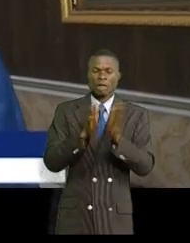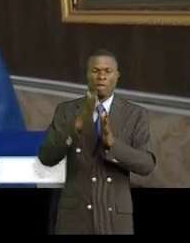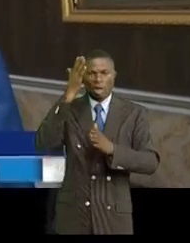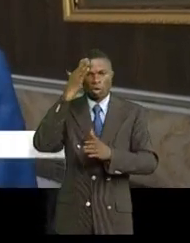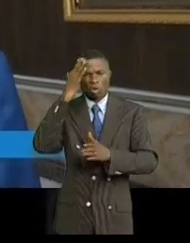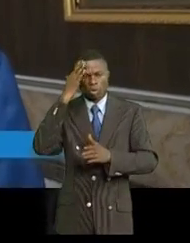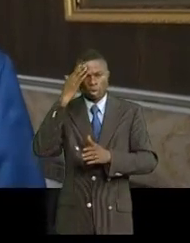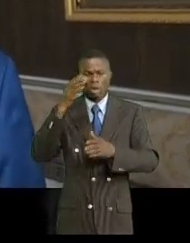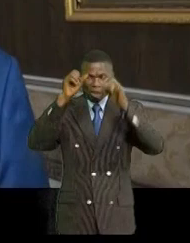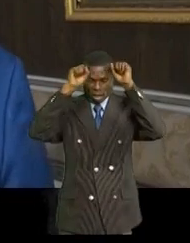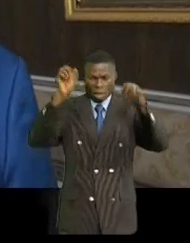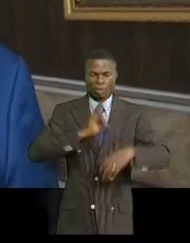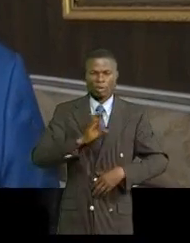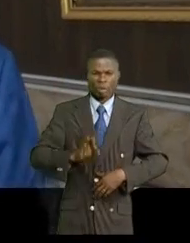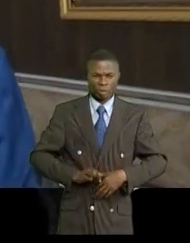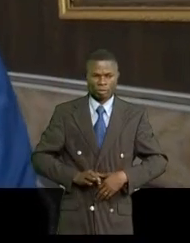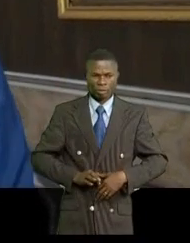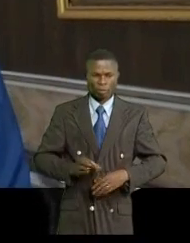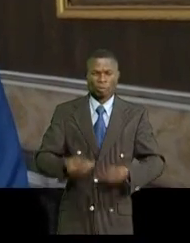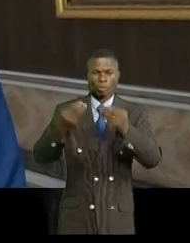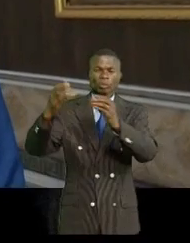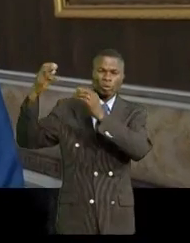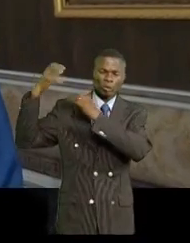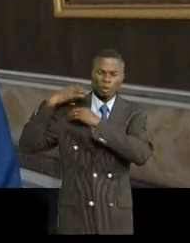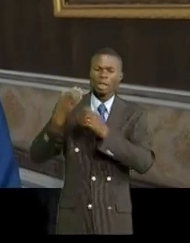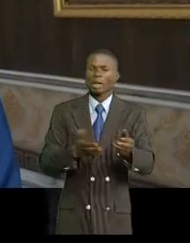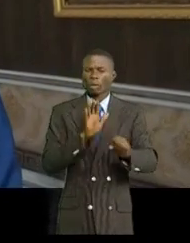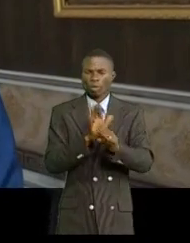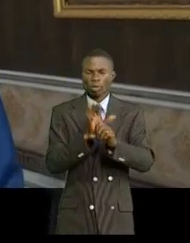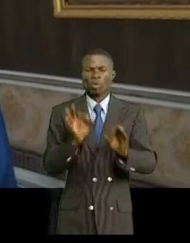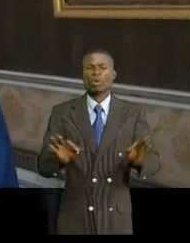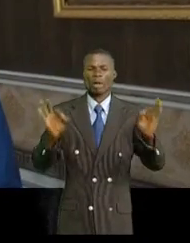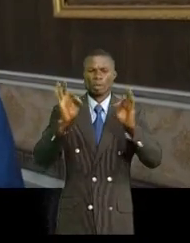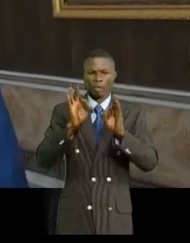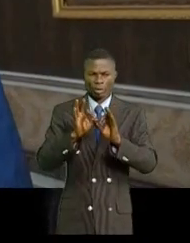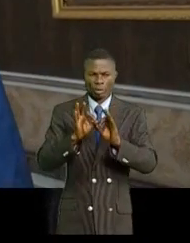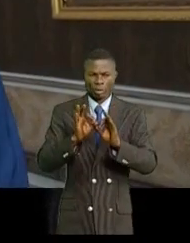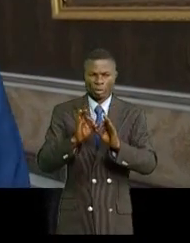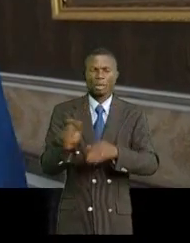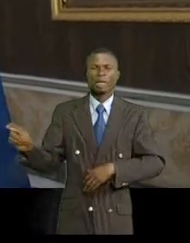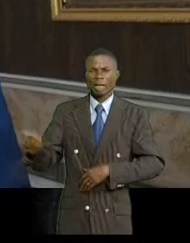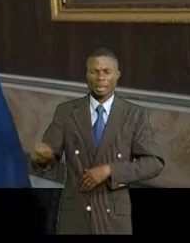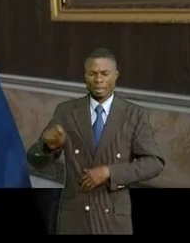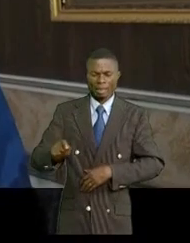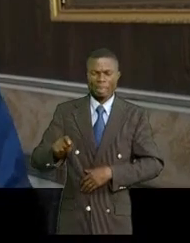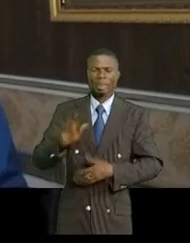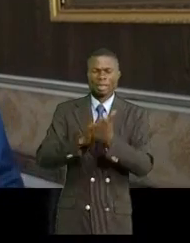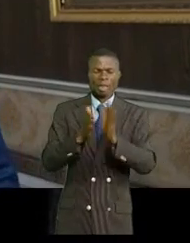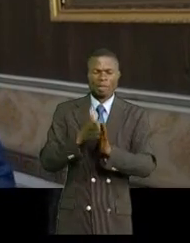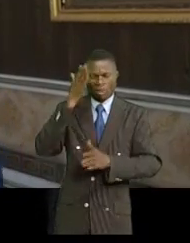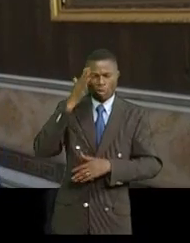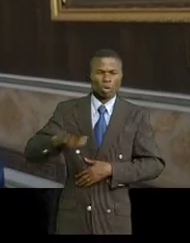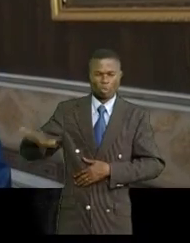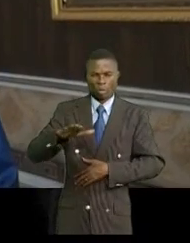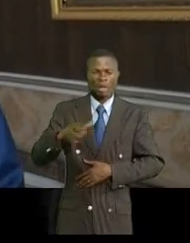auquel le chef vient de donner des charges importantes pour que ce sont des femmes qui puissent être nos